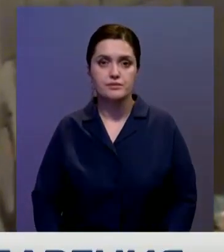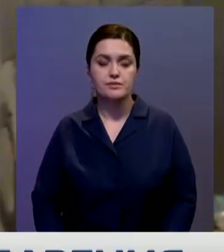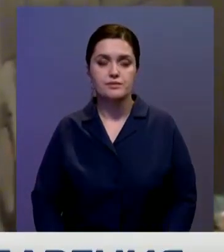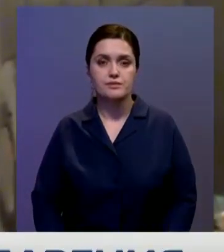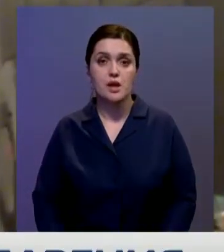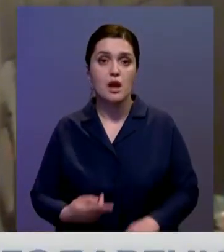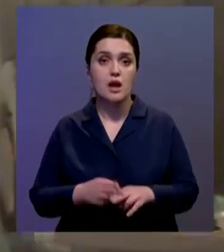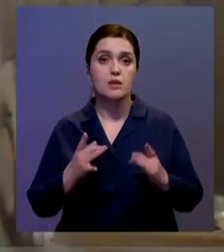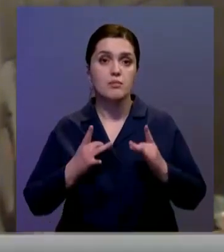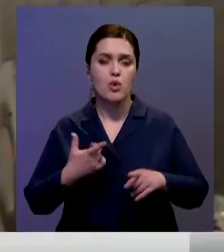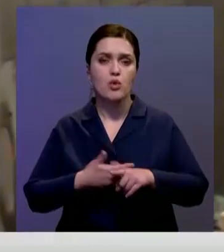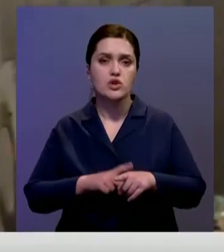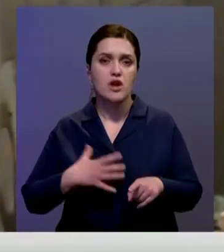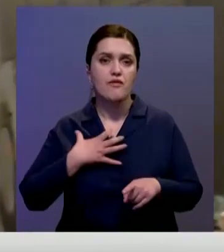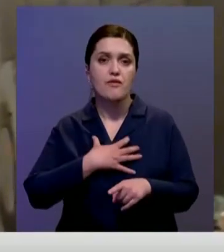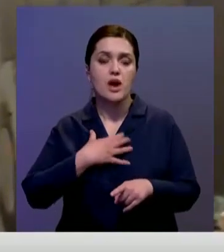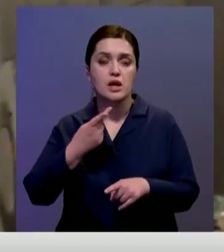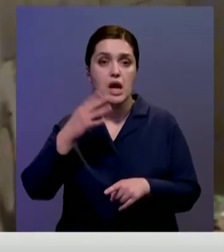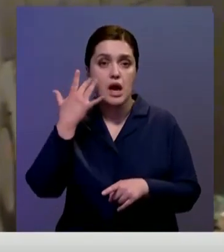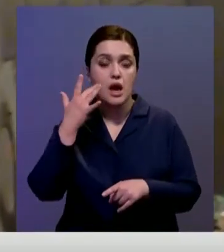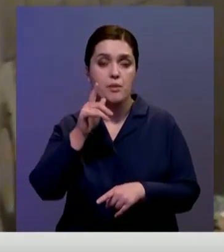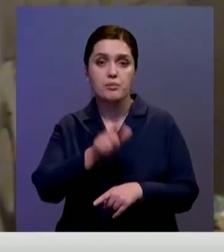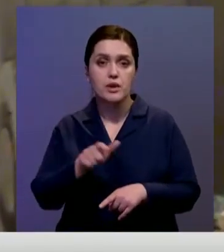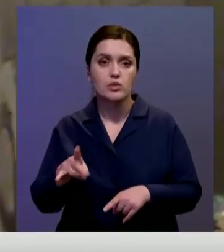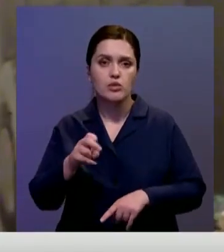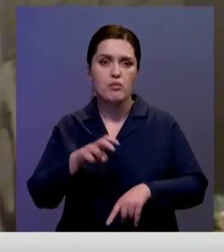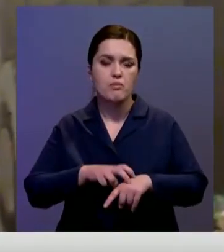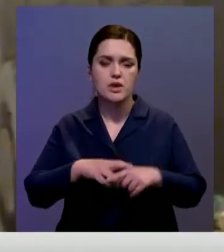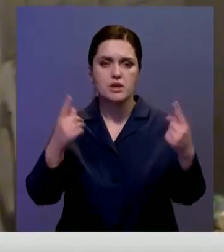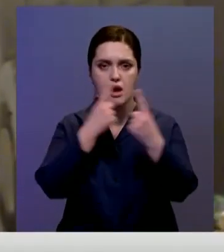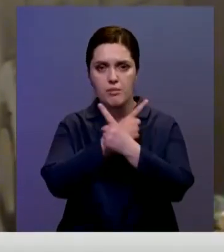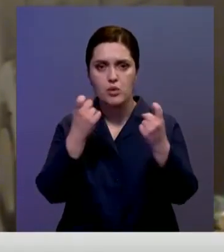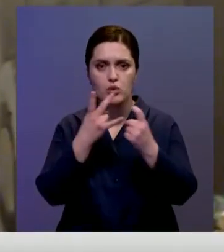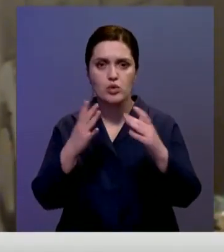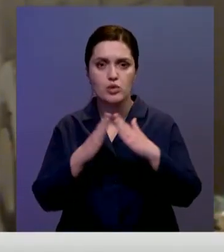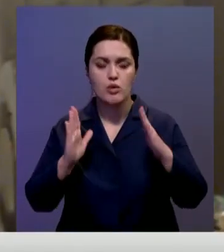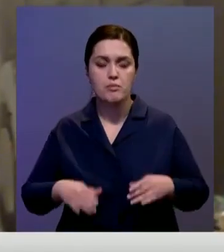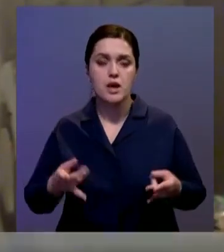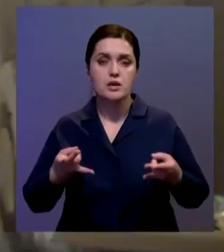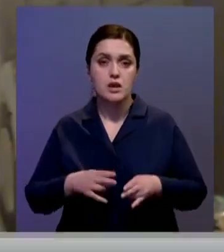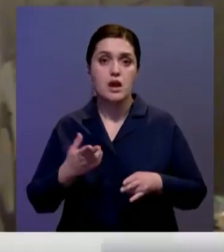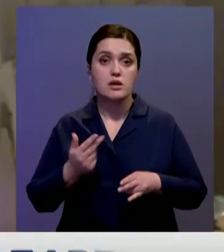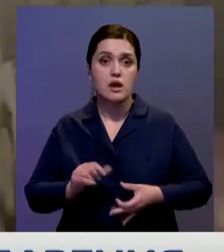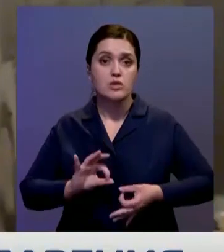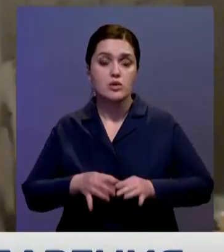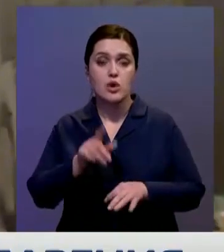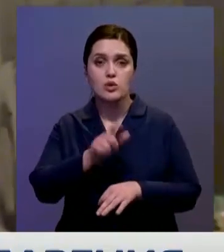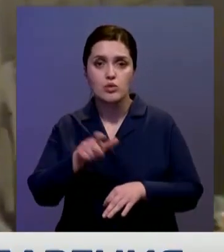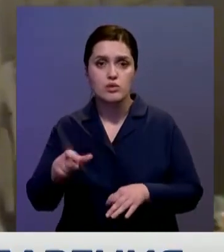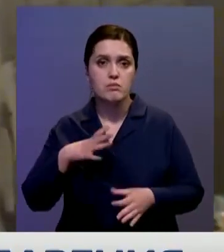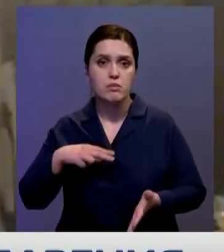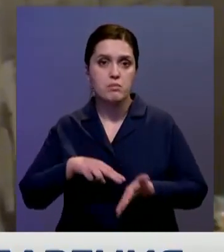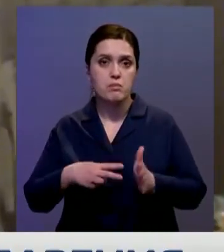Этот праздник очень важен для американцев, но медики просят людей оставаться дома. Для многих это сложно, поскольку люди строили